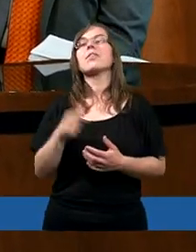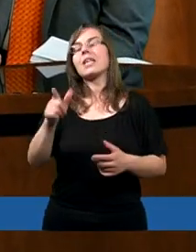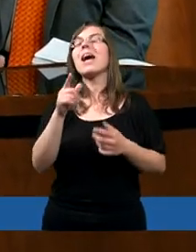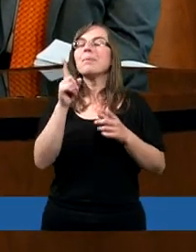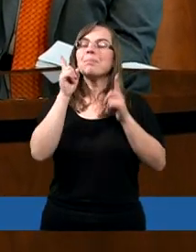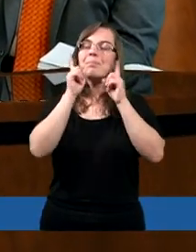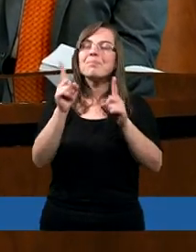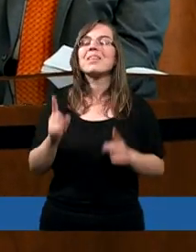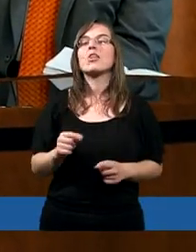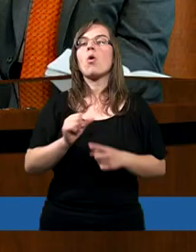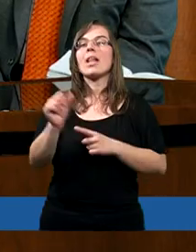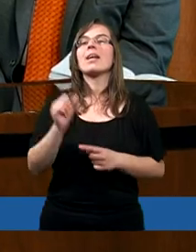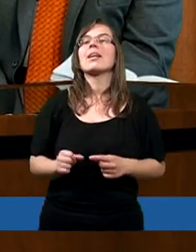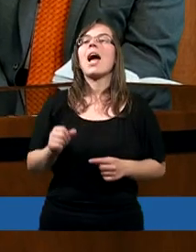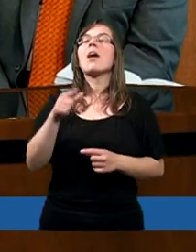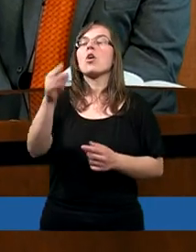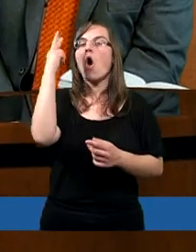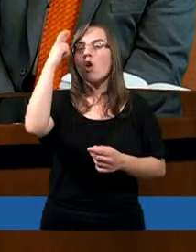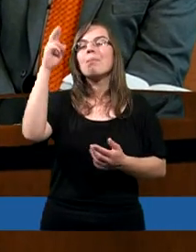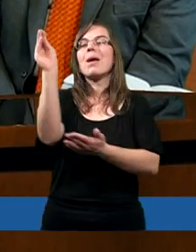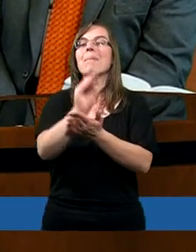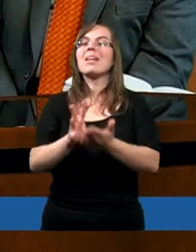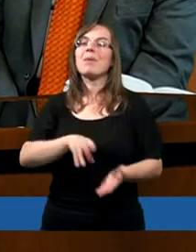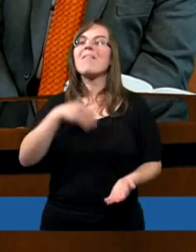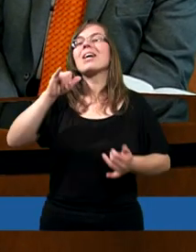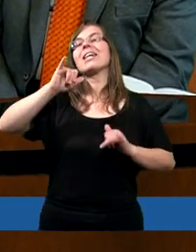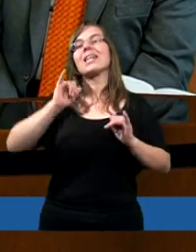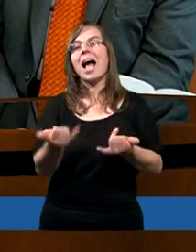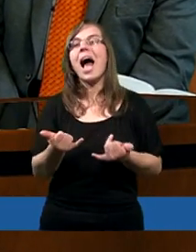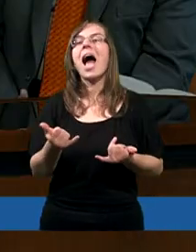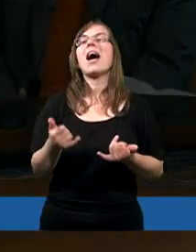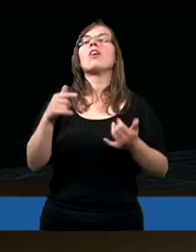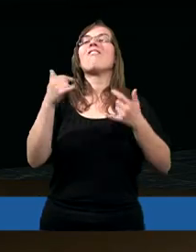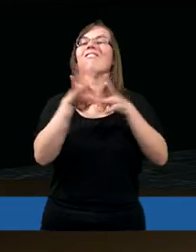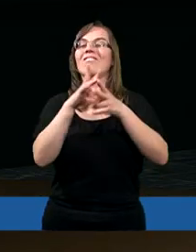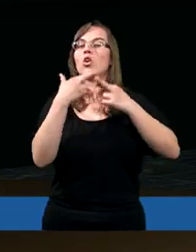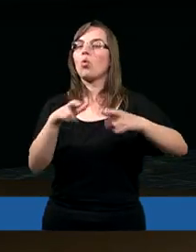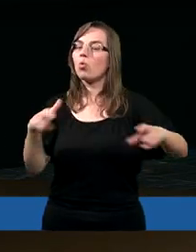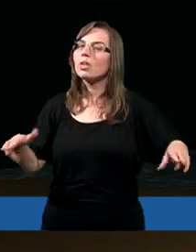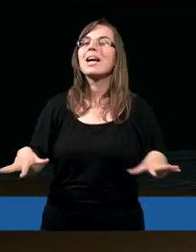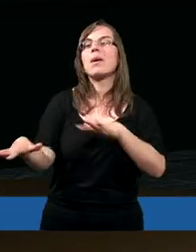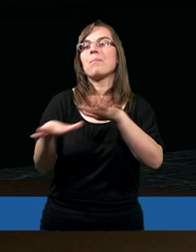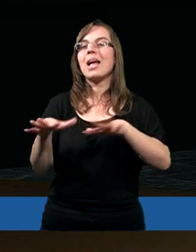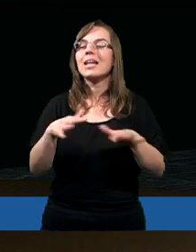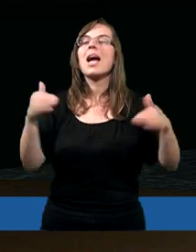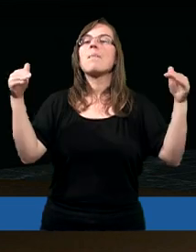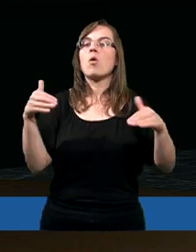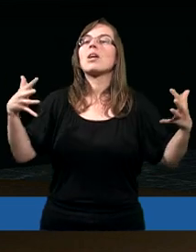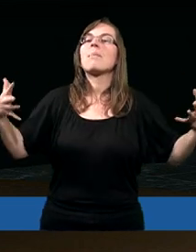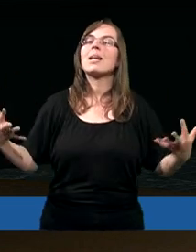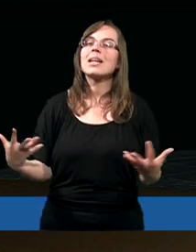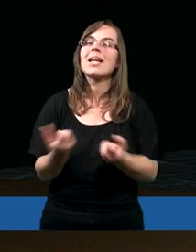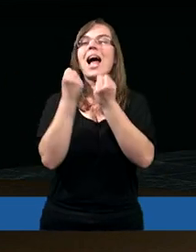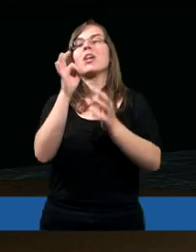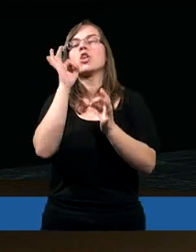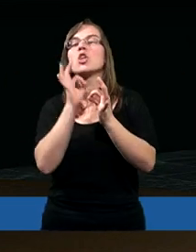istotne jest rozumienie Pisma Świętego i jak w różnych miejscach możemy znaleźć